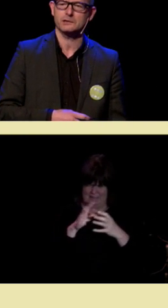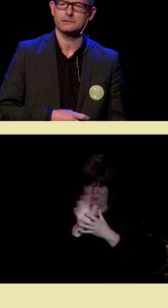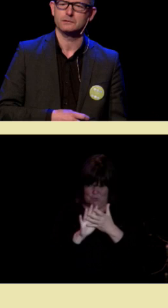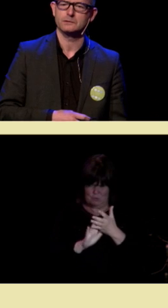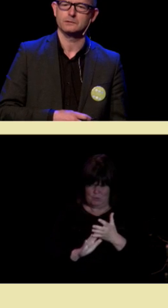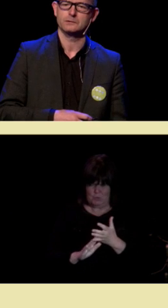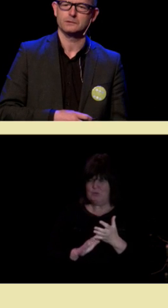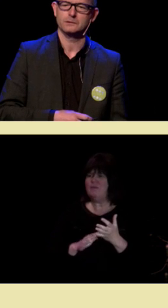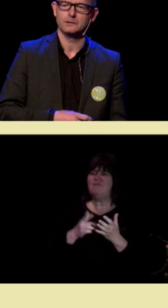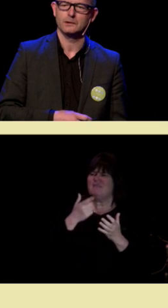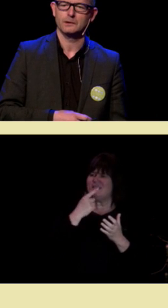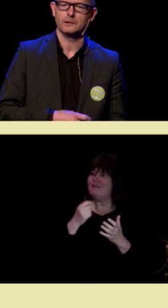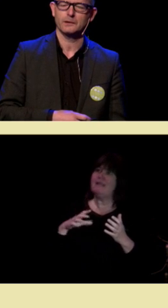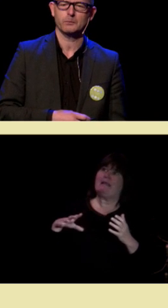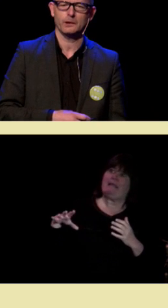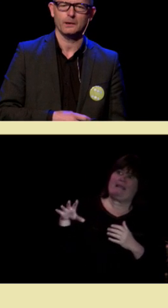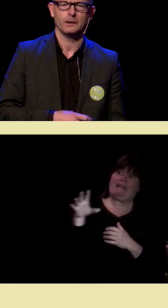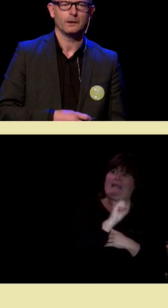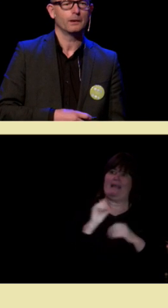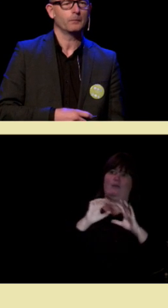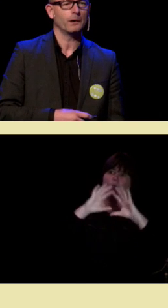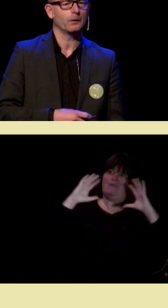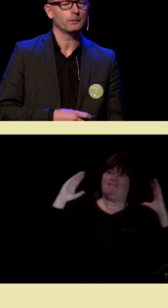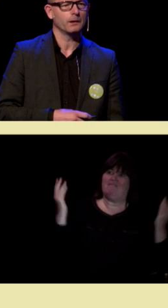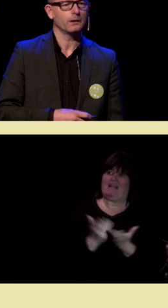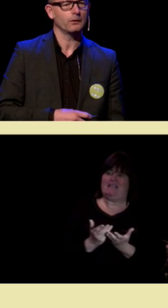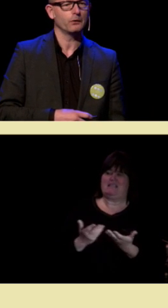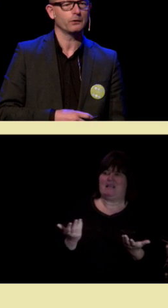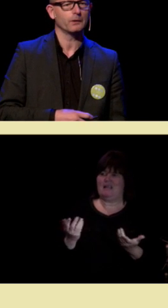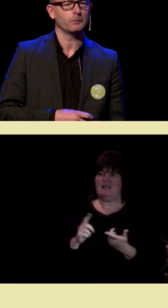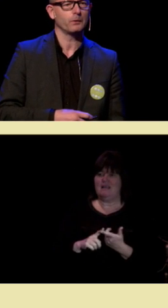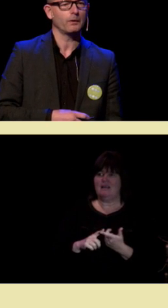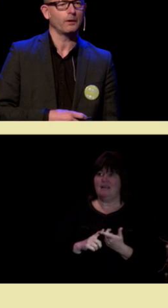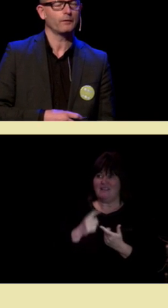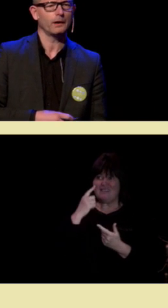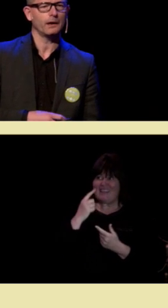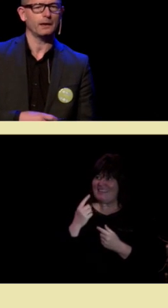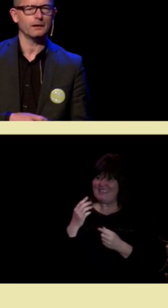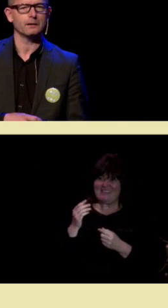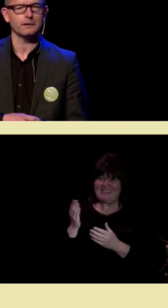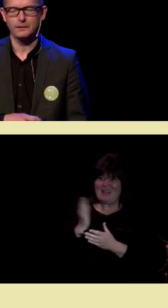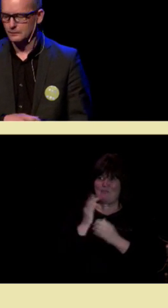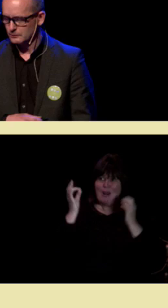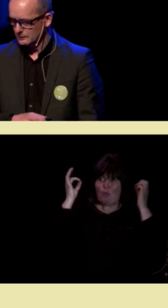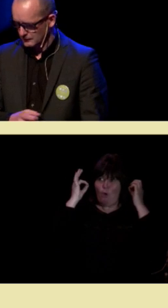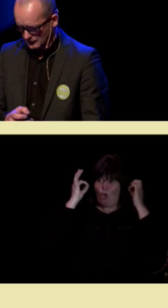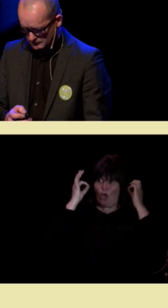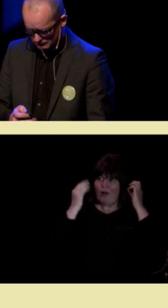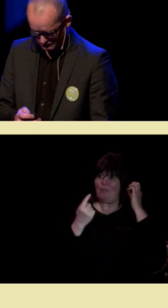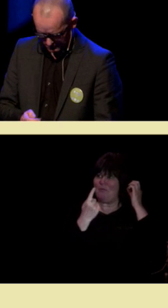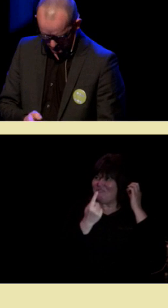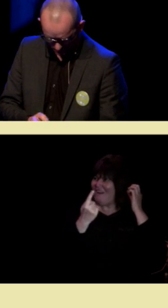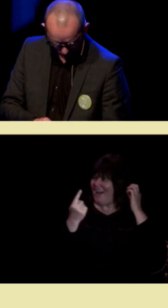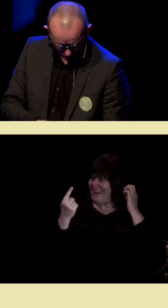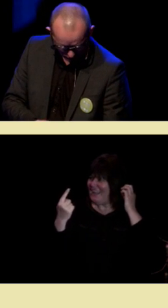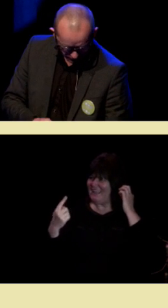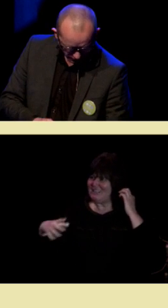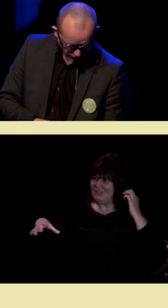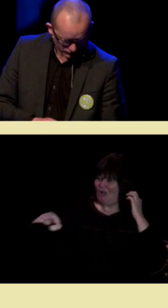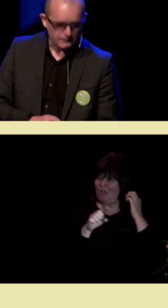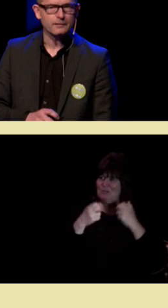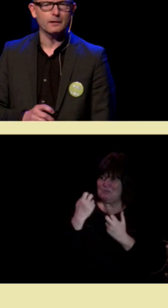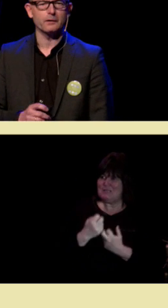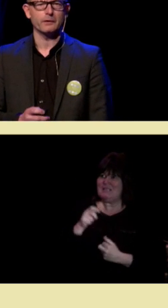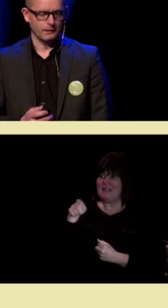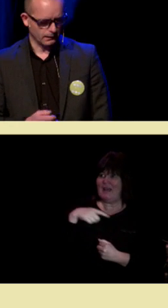universet. Tenk på det. Mellom ørene på hver enkelt av dere som sitter her. Og på de